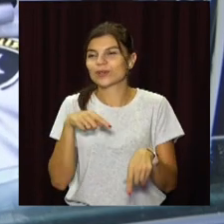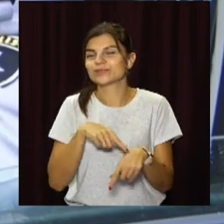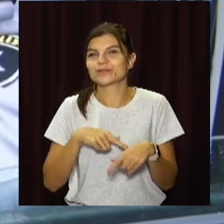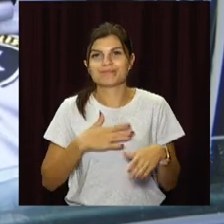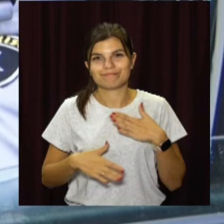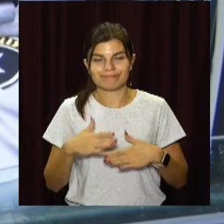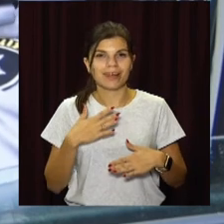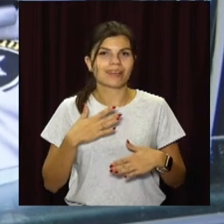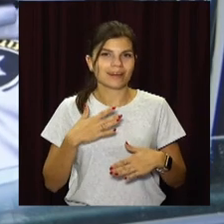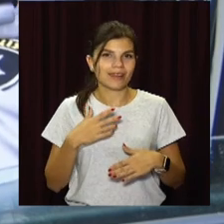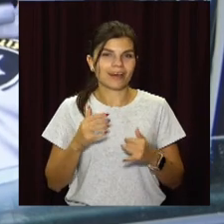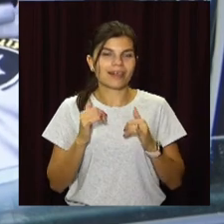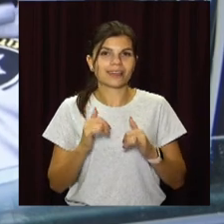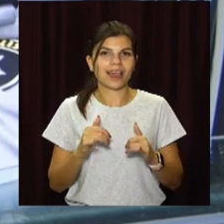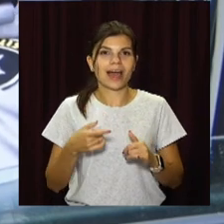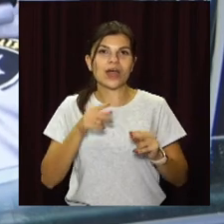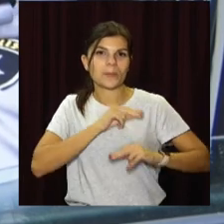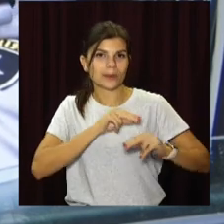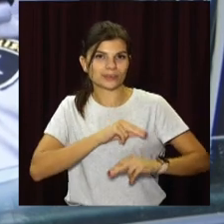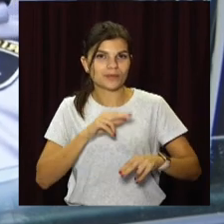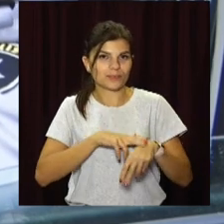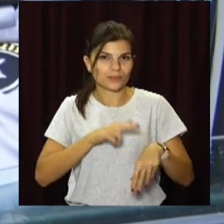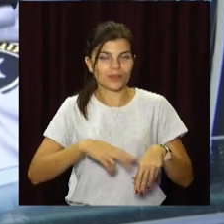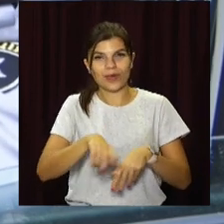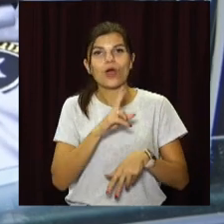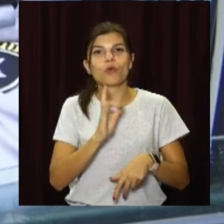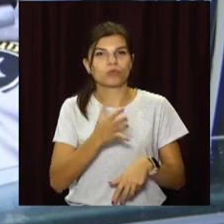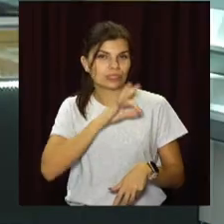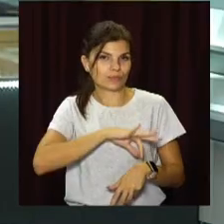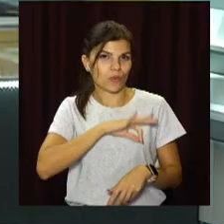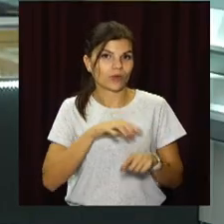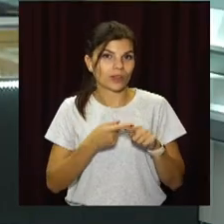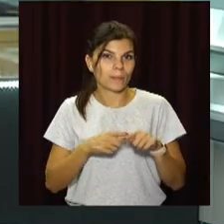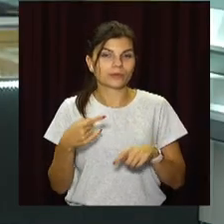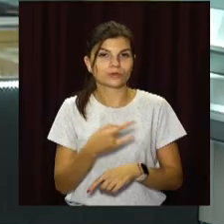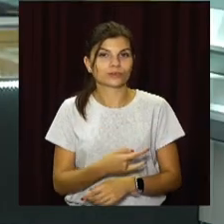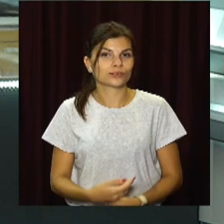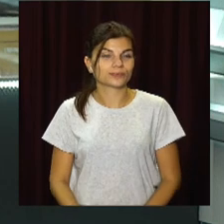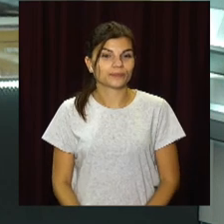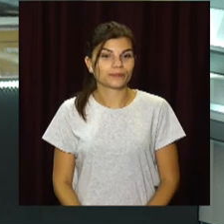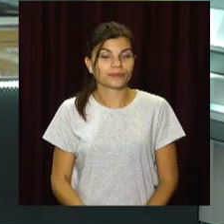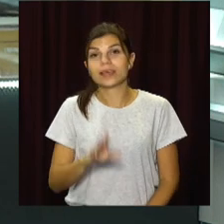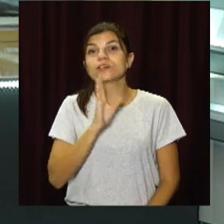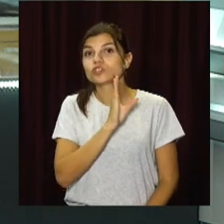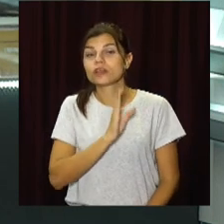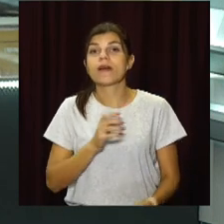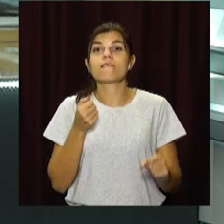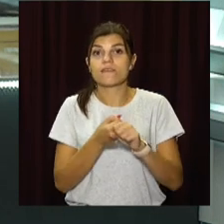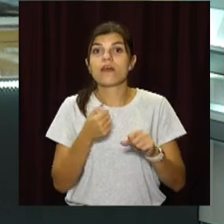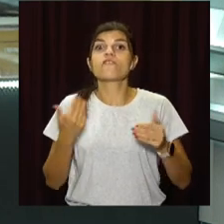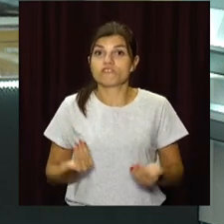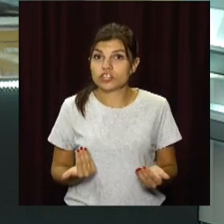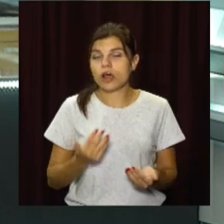радість для тих співробітників, які будуть його використовувати. Жінка в аварії вижила,